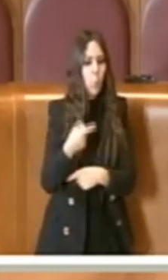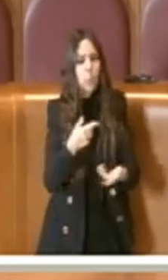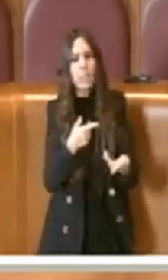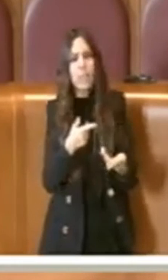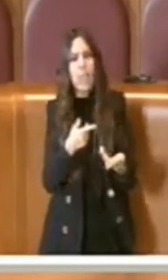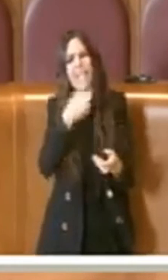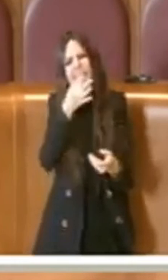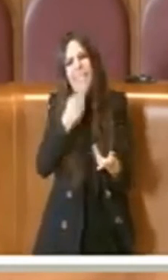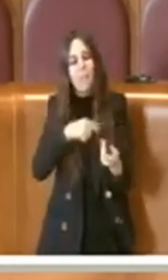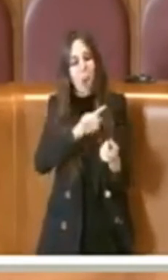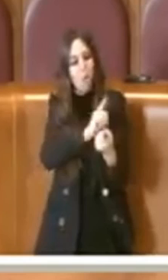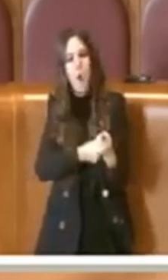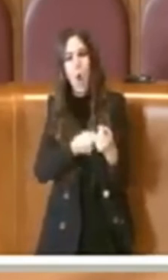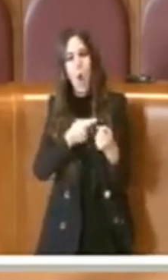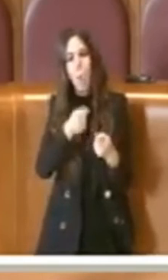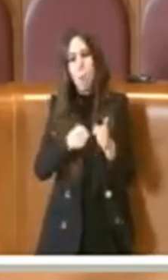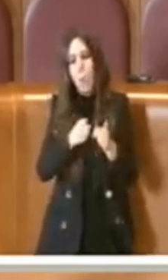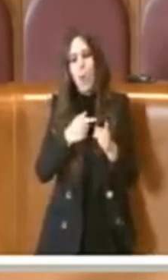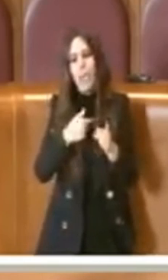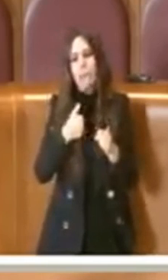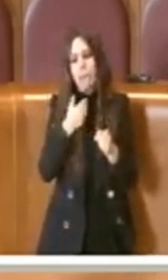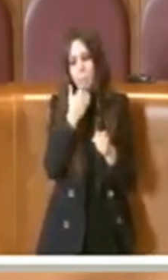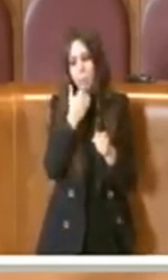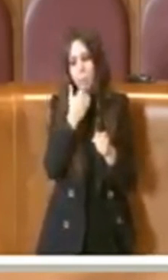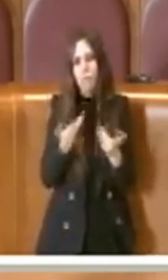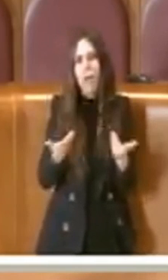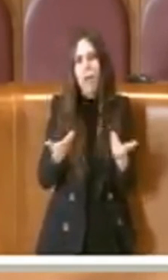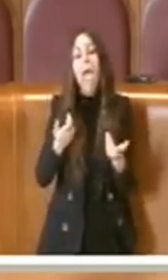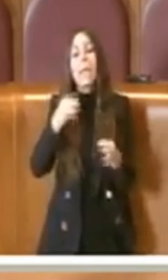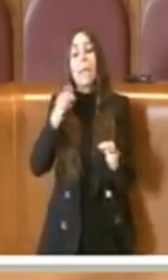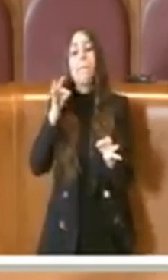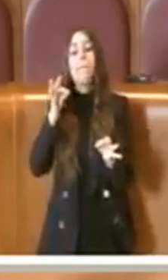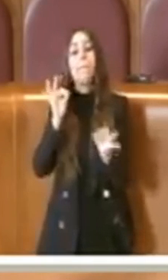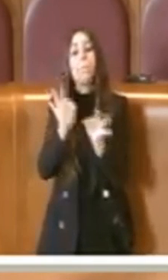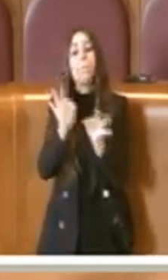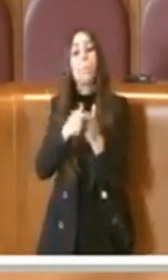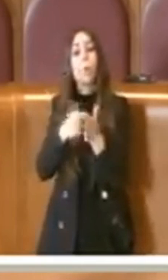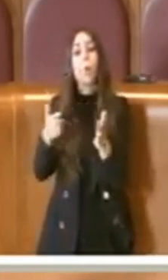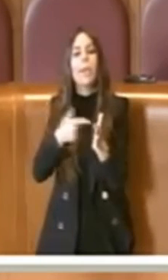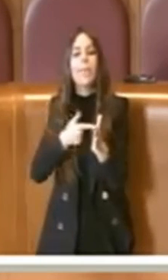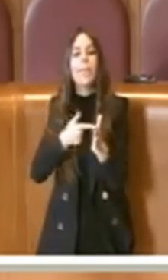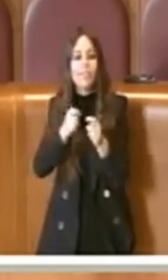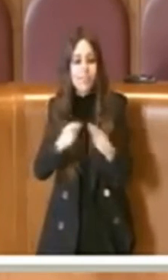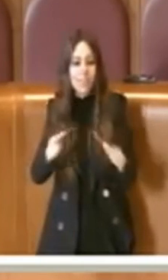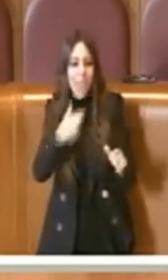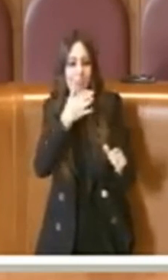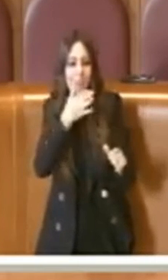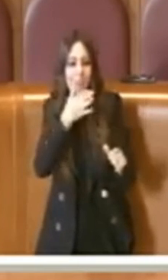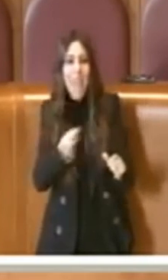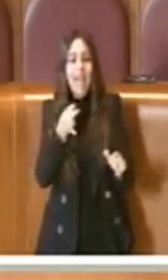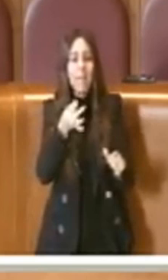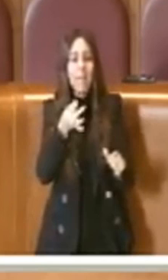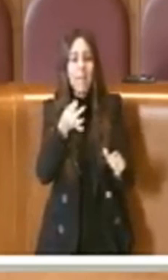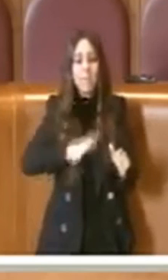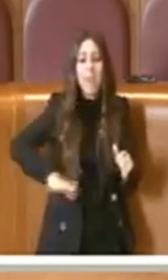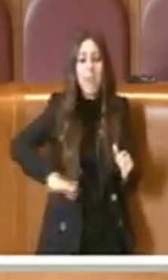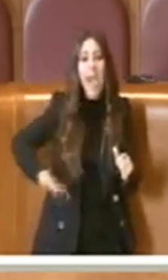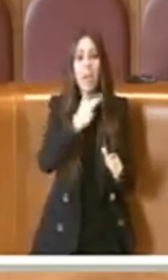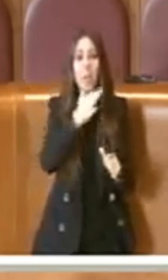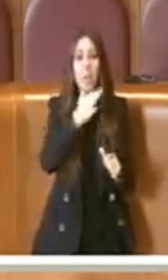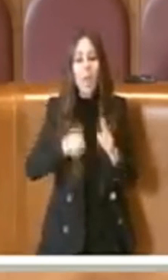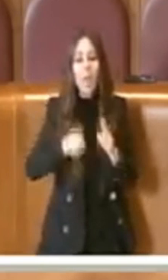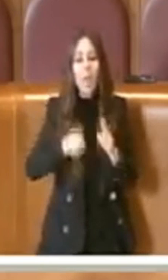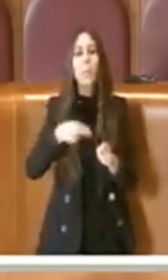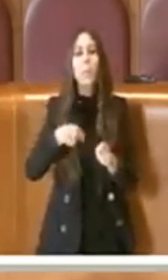perché a noi l'unica cosa che interessa è avere una città che sia più bella, parchi più belli, campetti dove